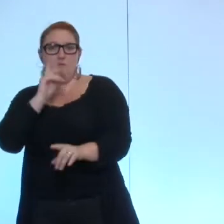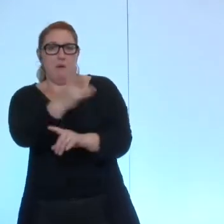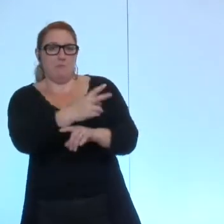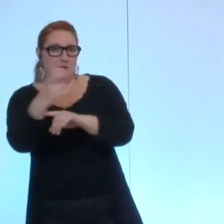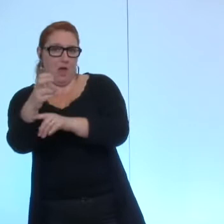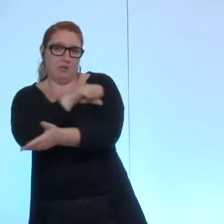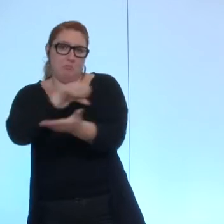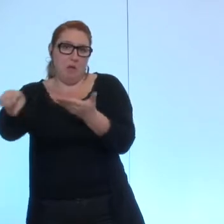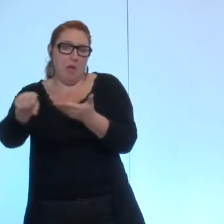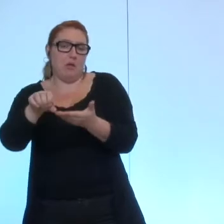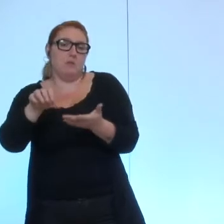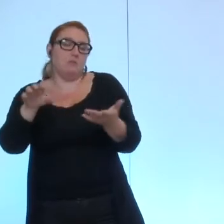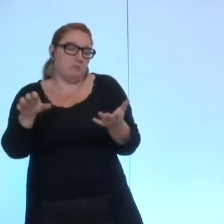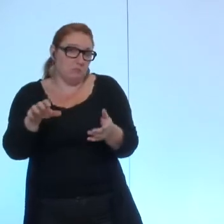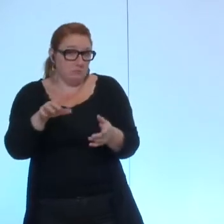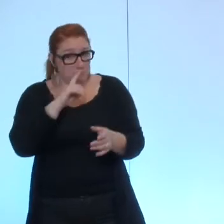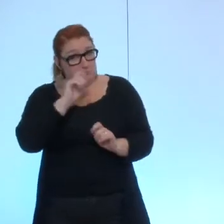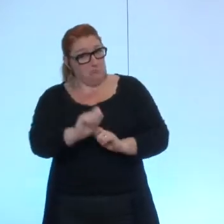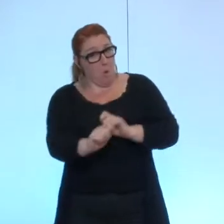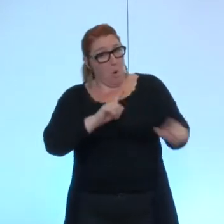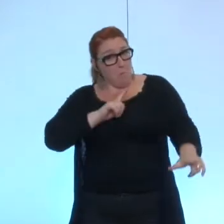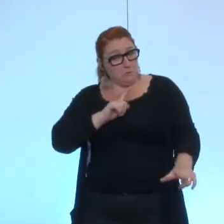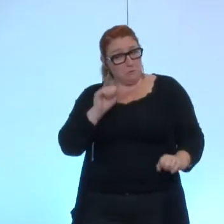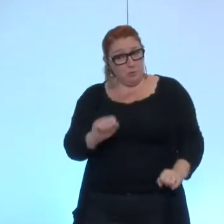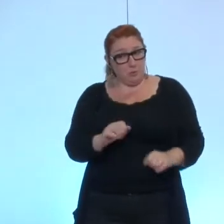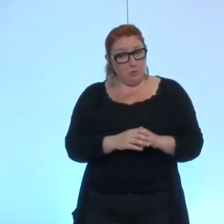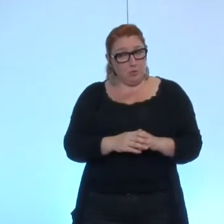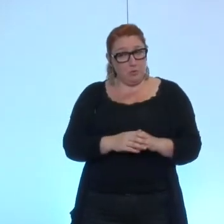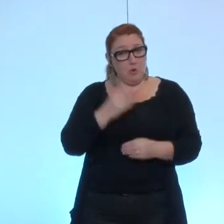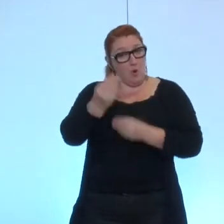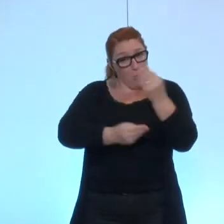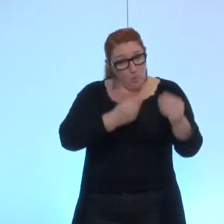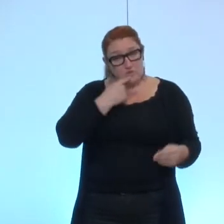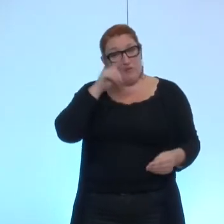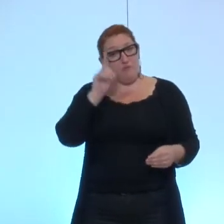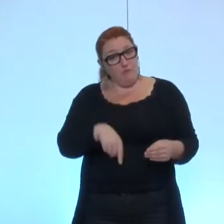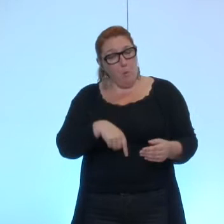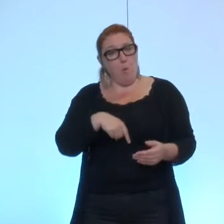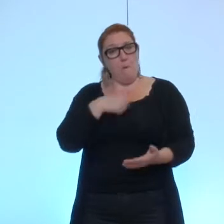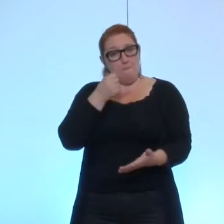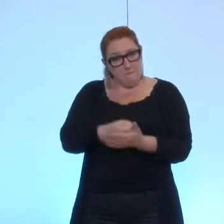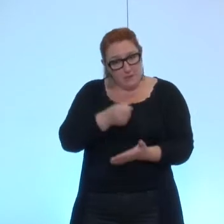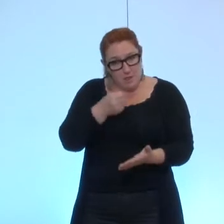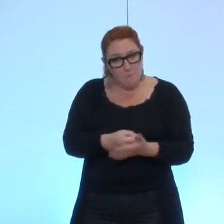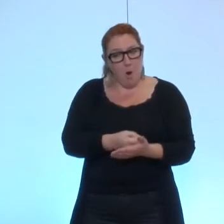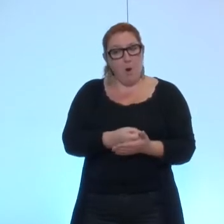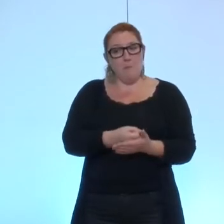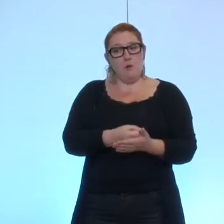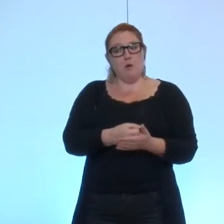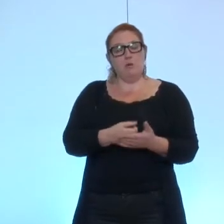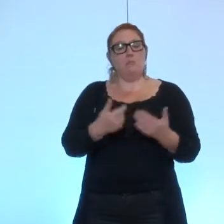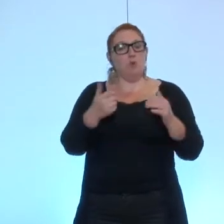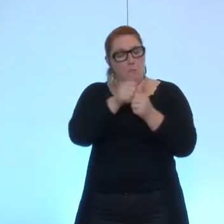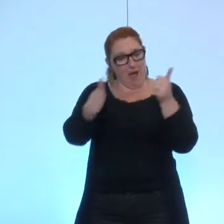paye ou qu'il paye, est-ce qu'il peut se faire rembourser ça ? Je veux dire, où est-ce qu'il faut avoir fait le choix pour un